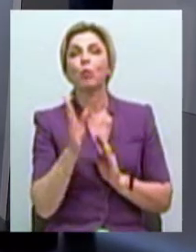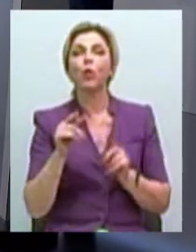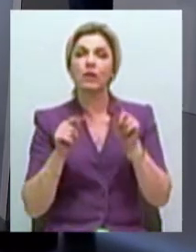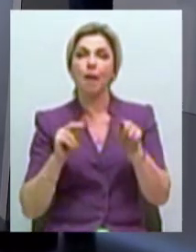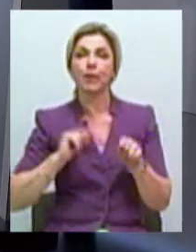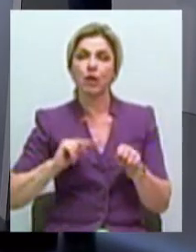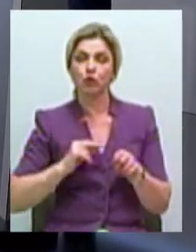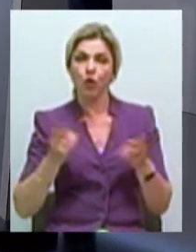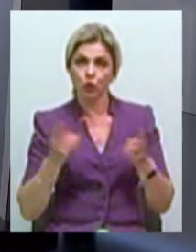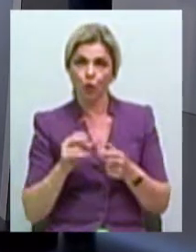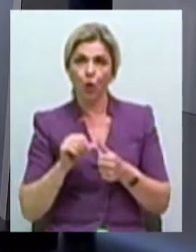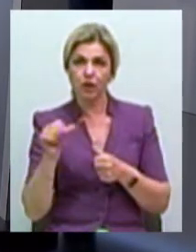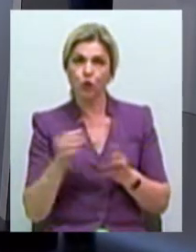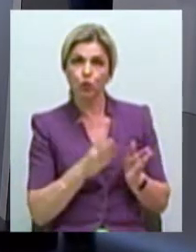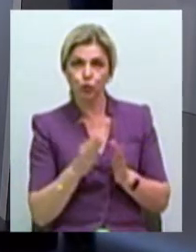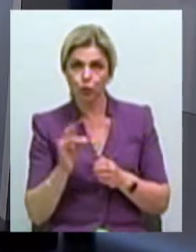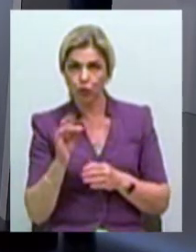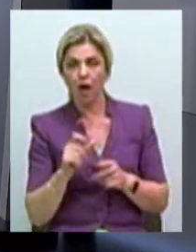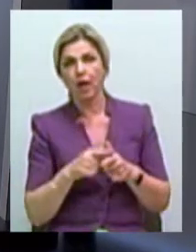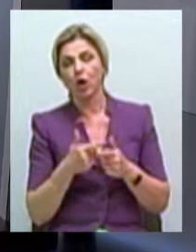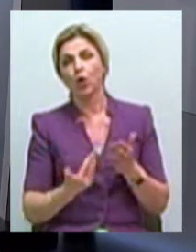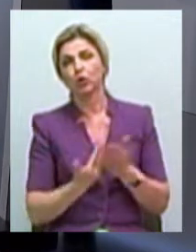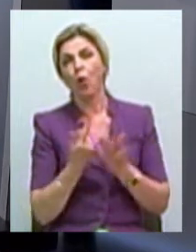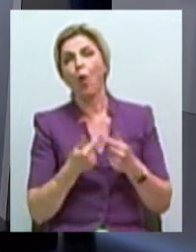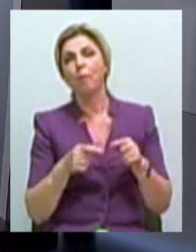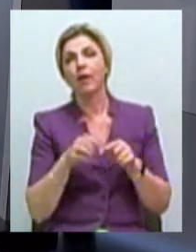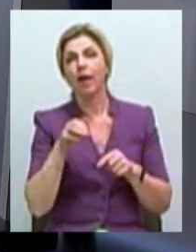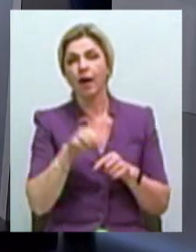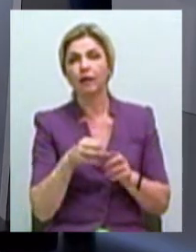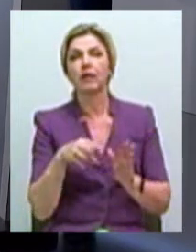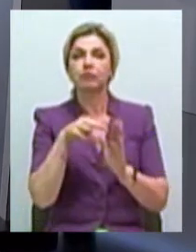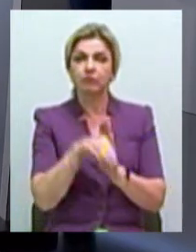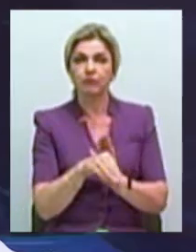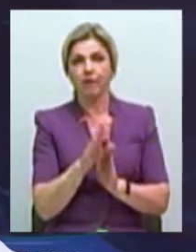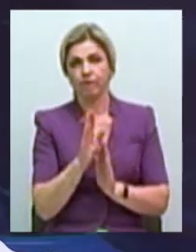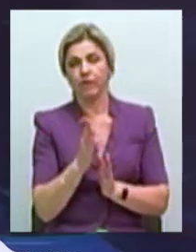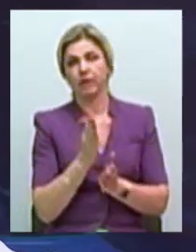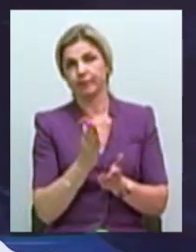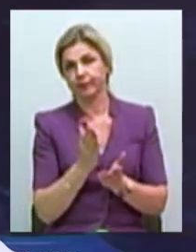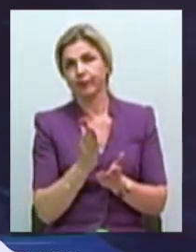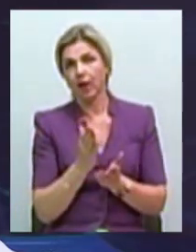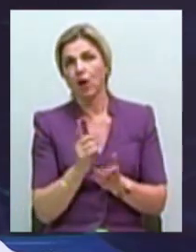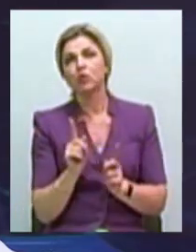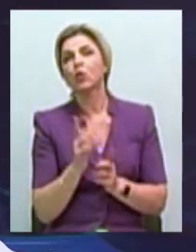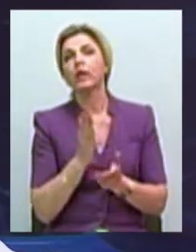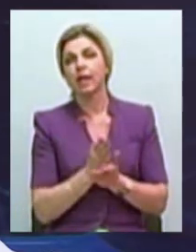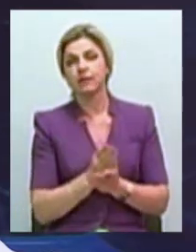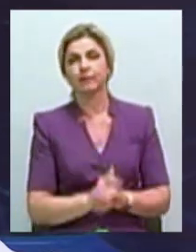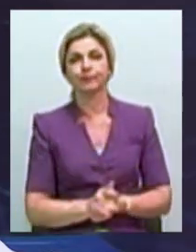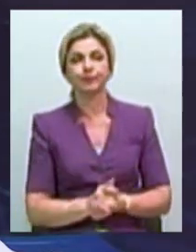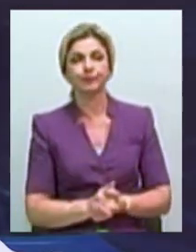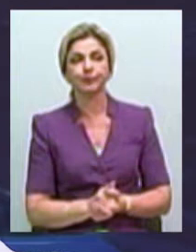Чи нужна отдельная структура или новый объект увлекаться в какой-то из существующих управлений или ведомств? Очень хороший вопрос.